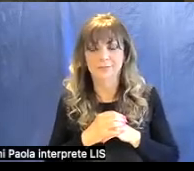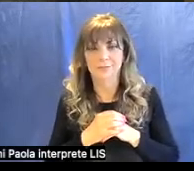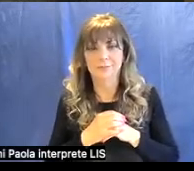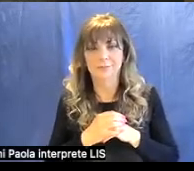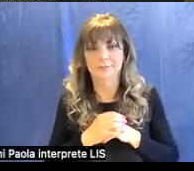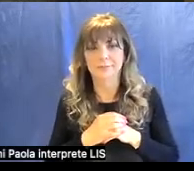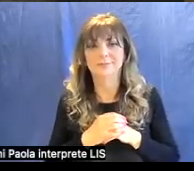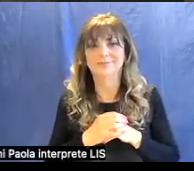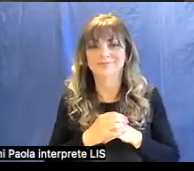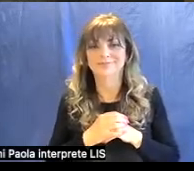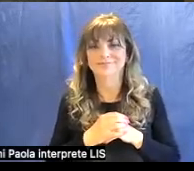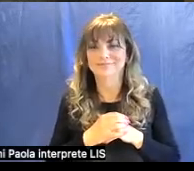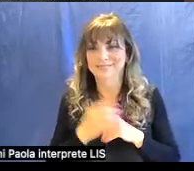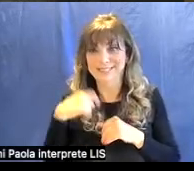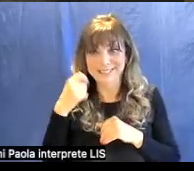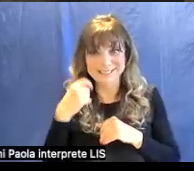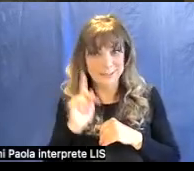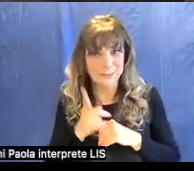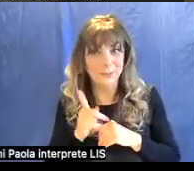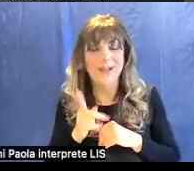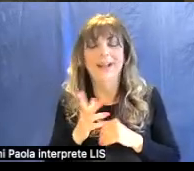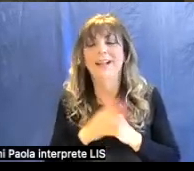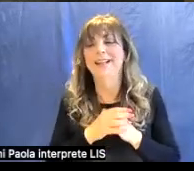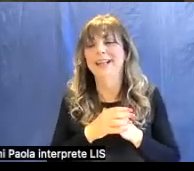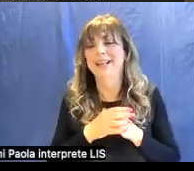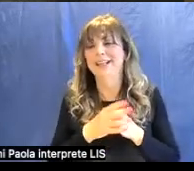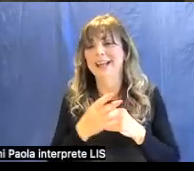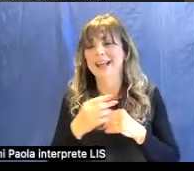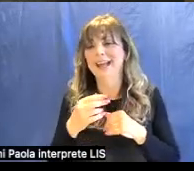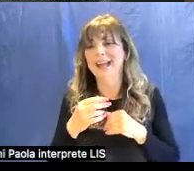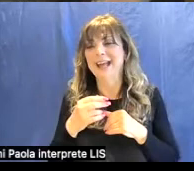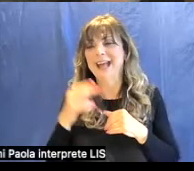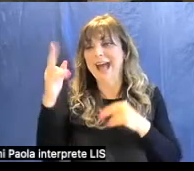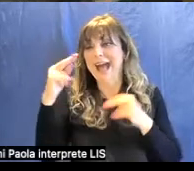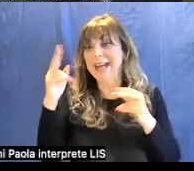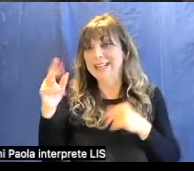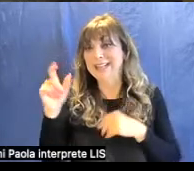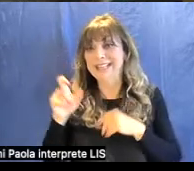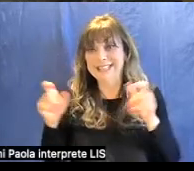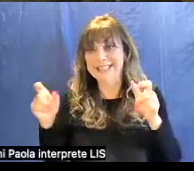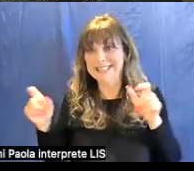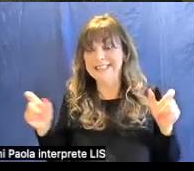ecco una cosa interessante è che ovviamente gli artisti